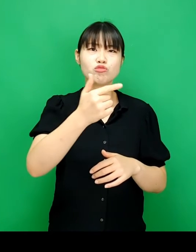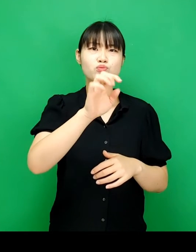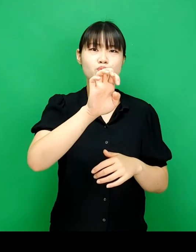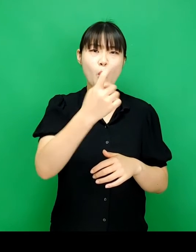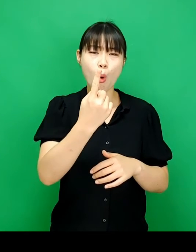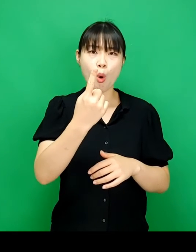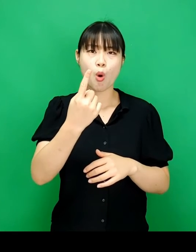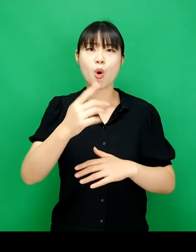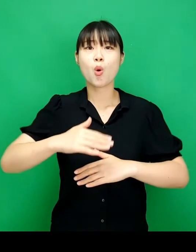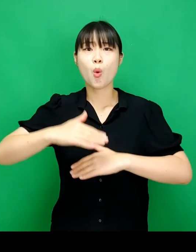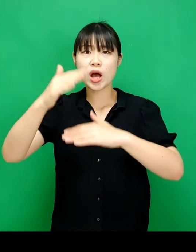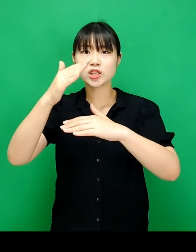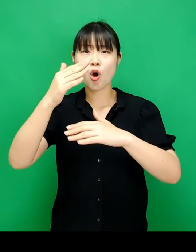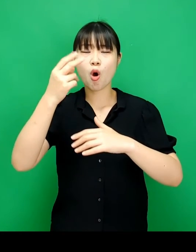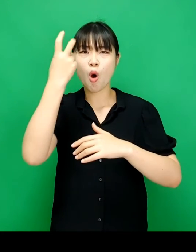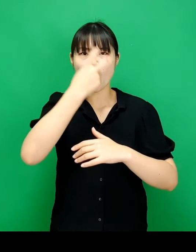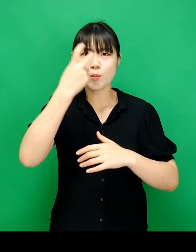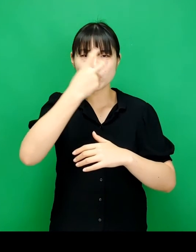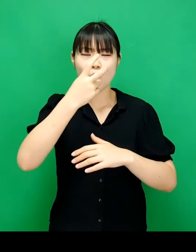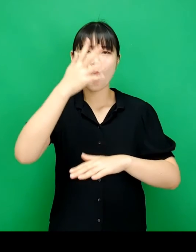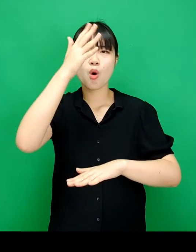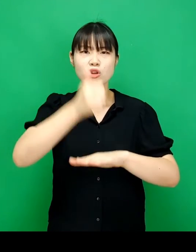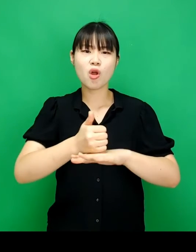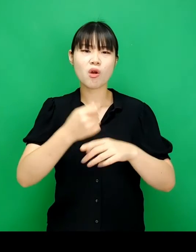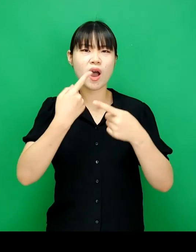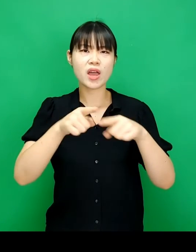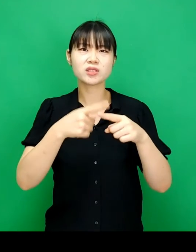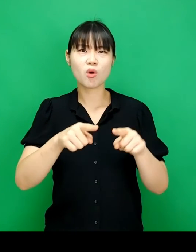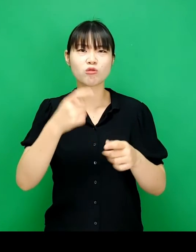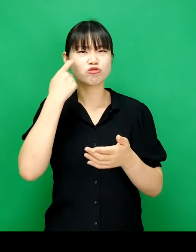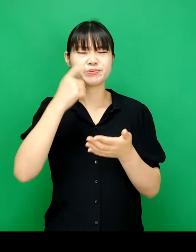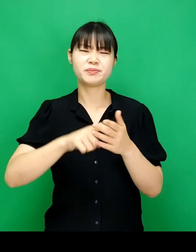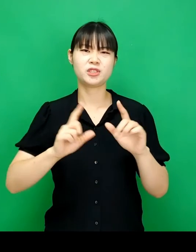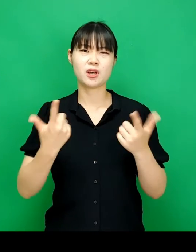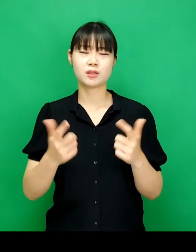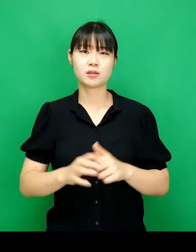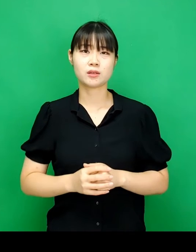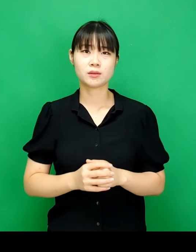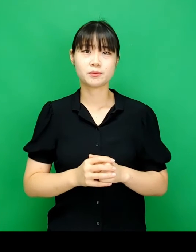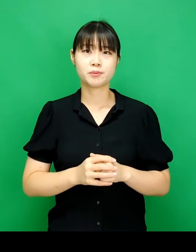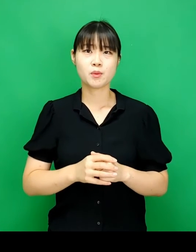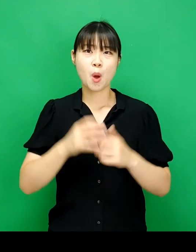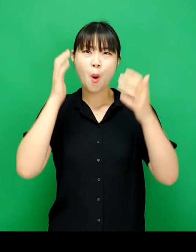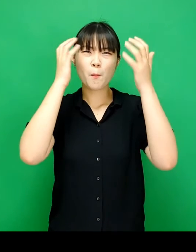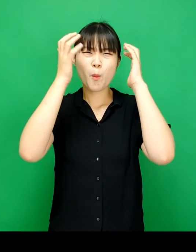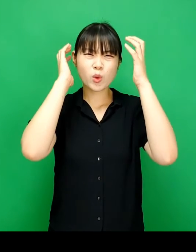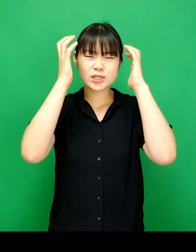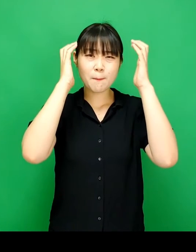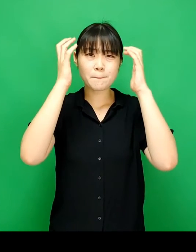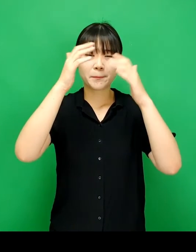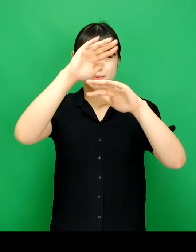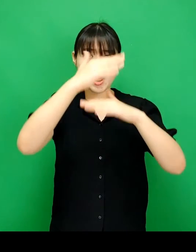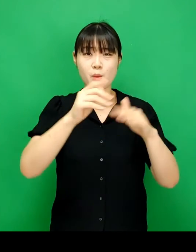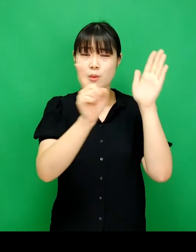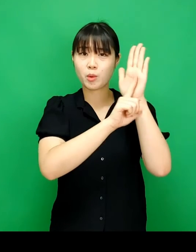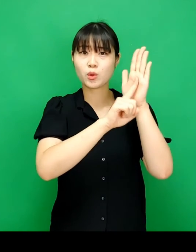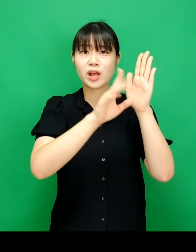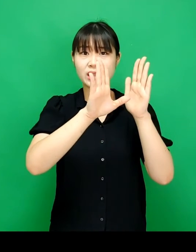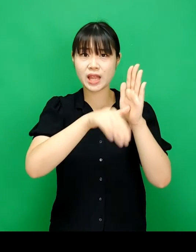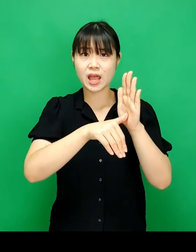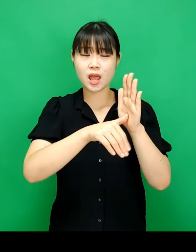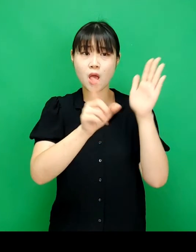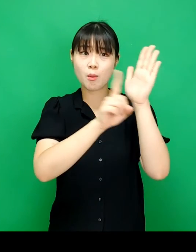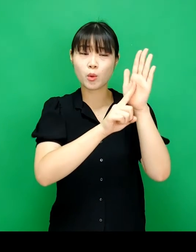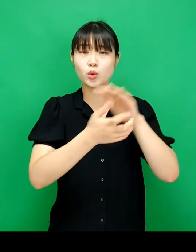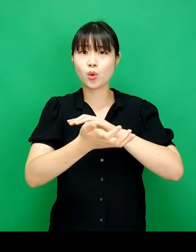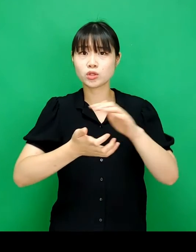분포와 가정을 검토하고 결과를 해석하는 것은 쉽지 않습니다 복잡한 내용을